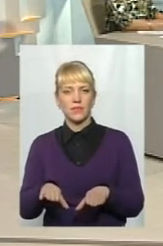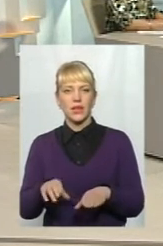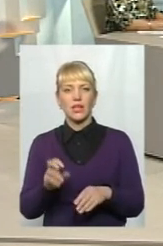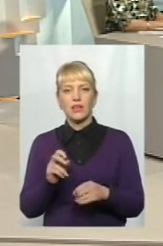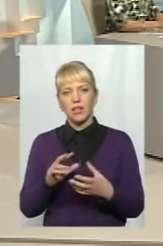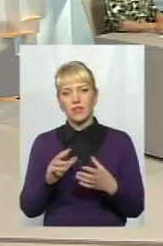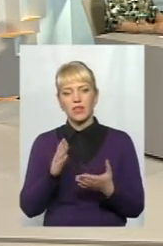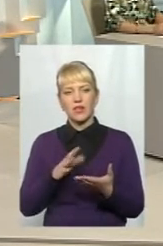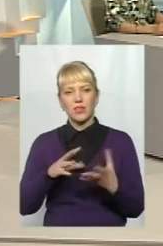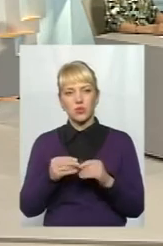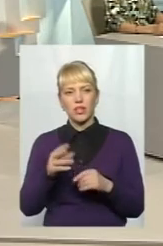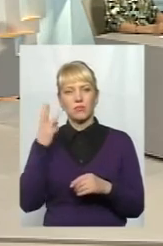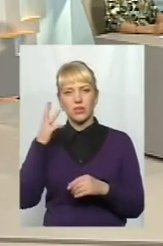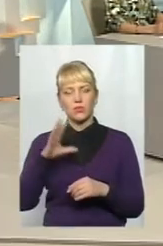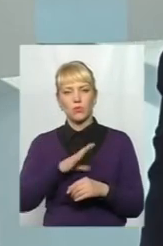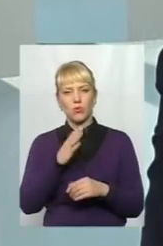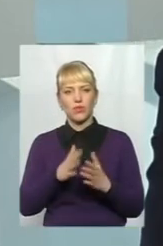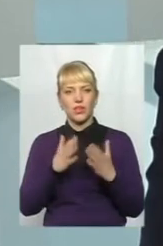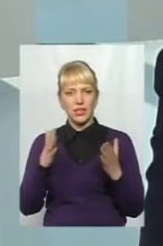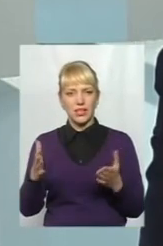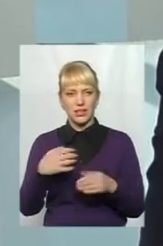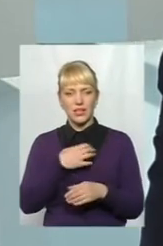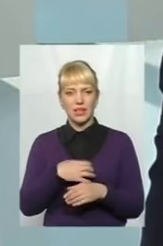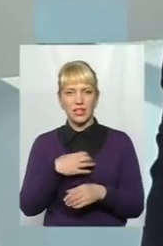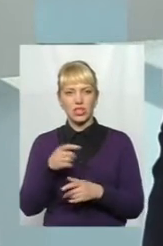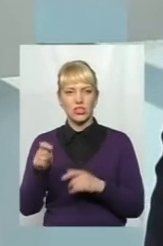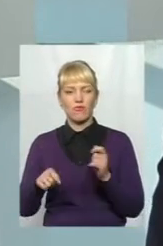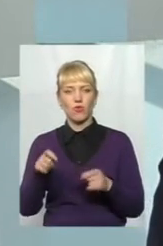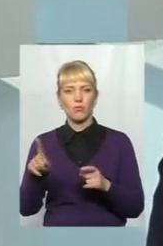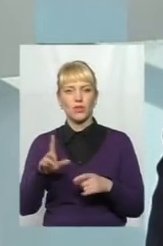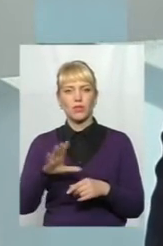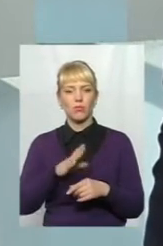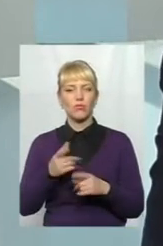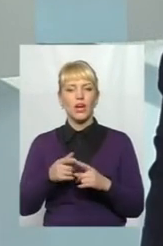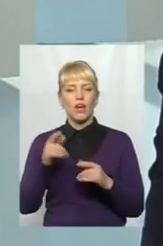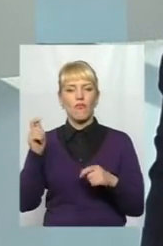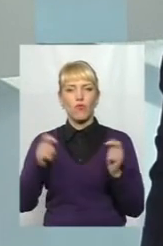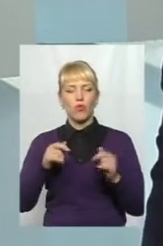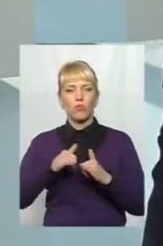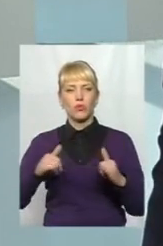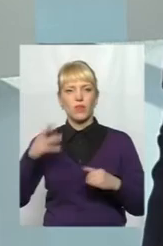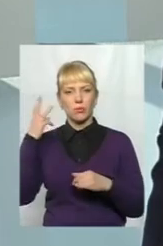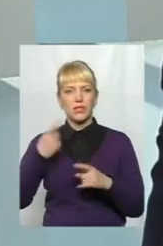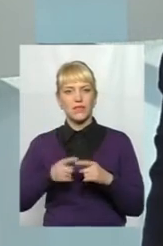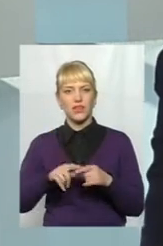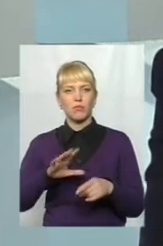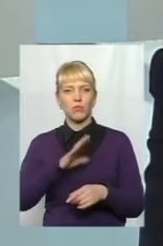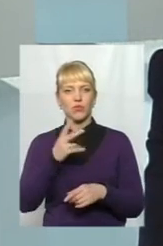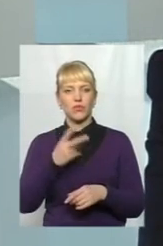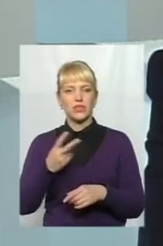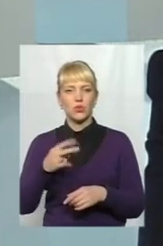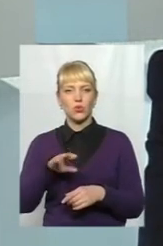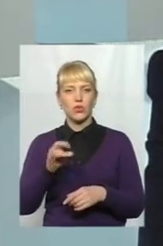результат, в Мельницькому відбувся великий стратегічний форум, який називався форум розвитку Хмельницького, він відбувся, якщо я не помиляюся, 22